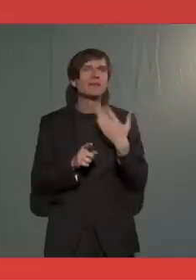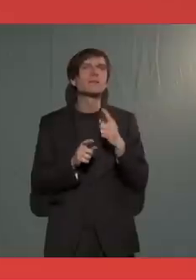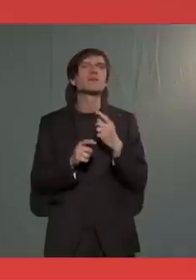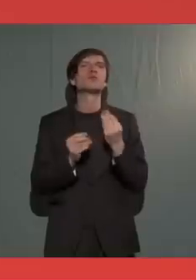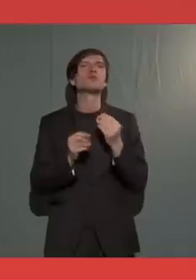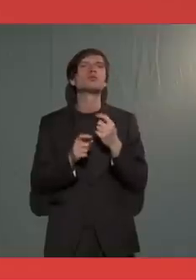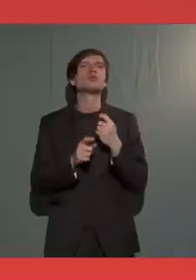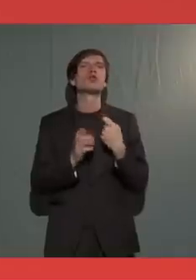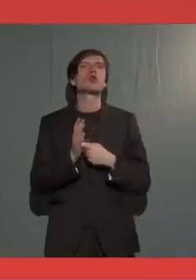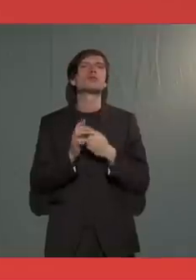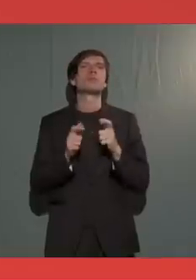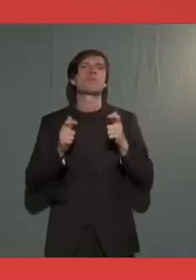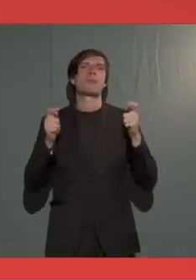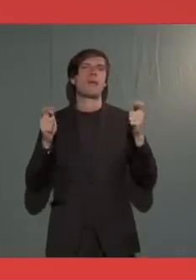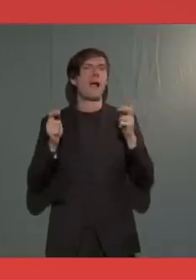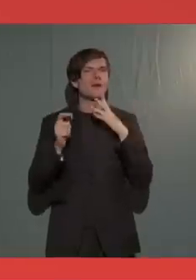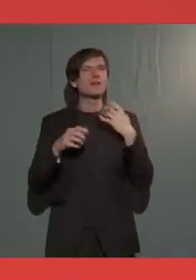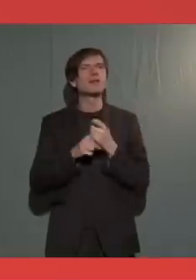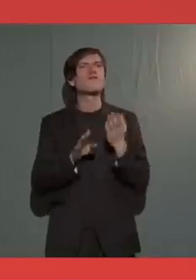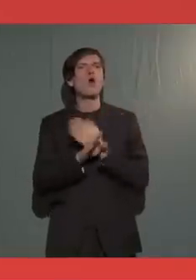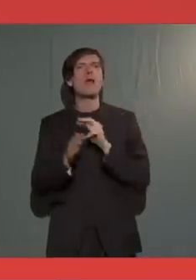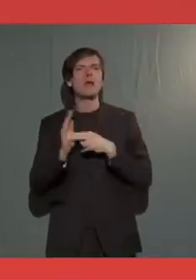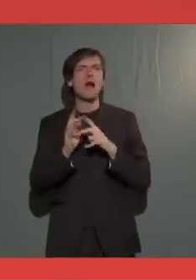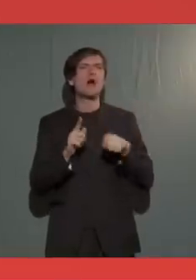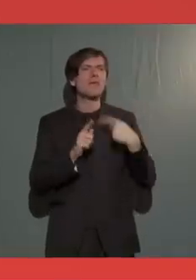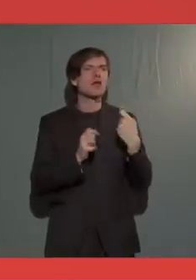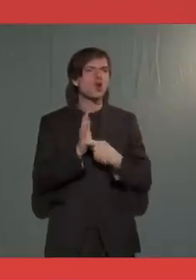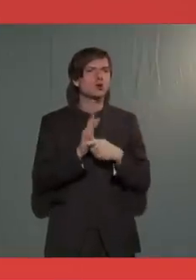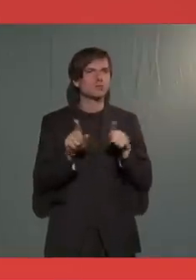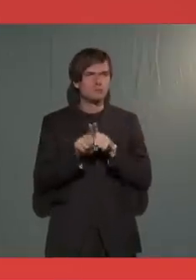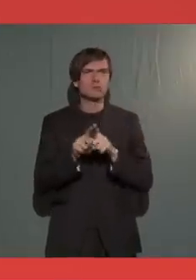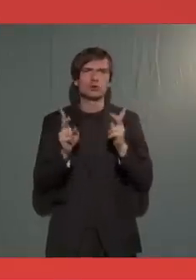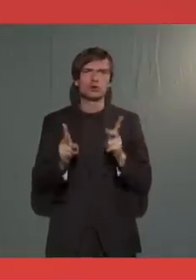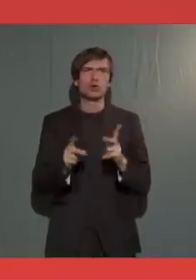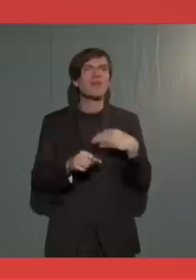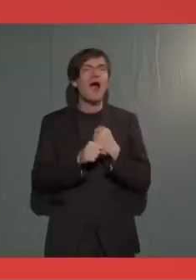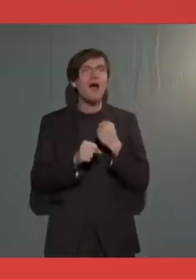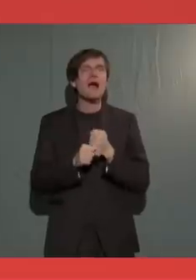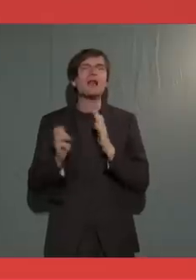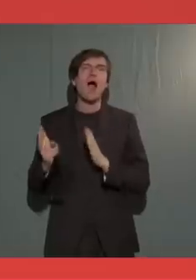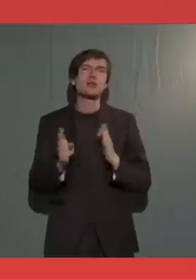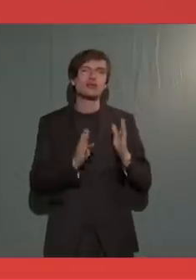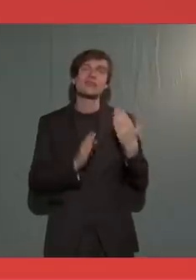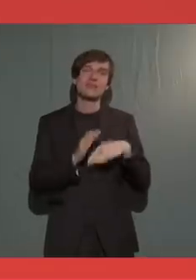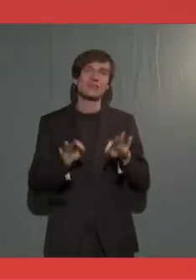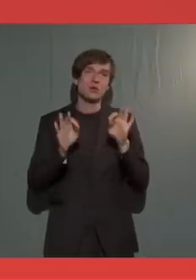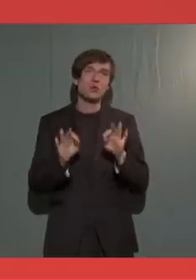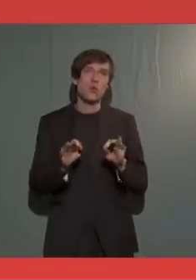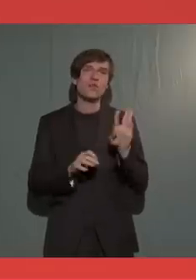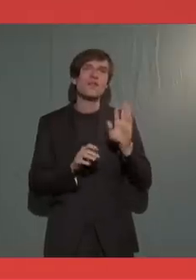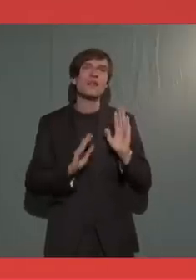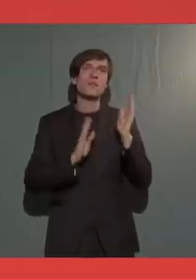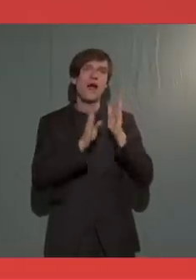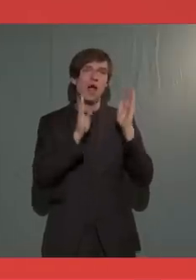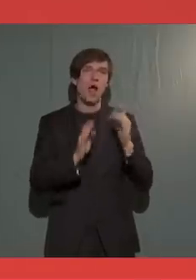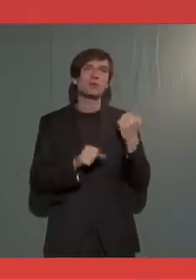alles in allem, eine anständige Arbeit ist abgeliefert worden von den Mitarbeiterinnen und Mitarbeitern des Willy-Brandt